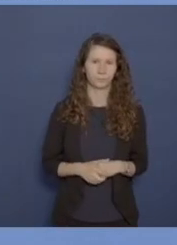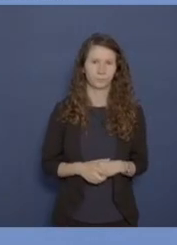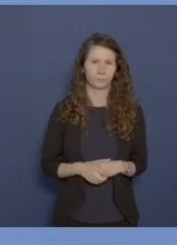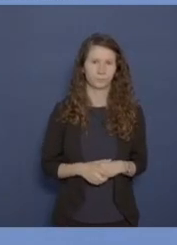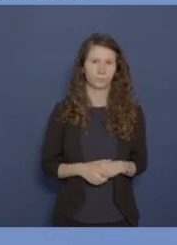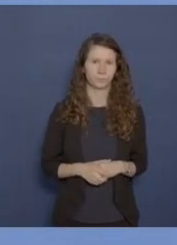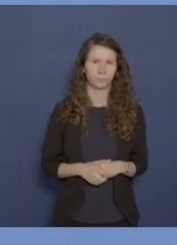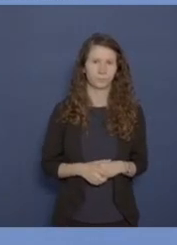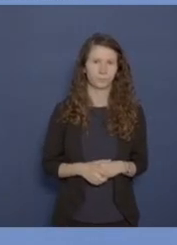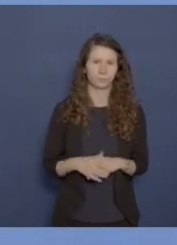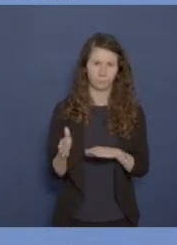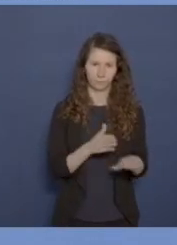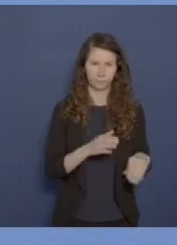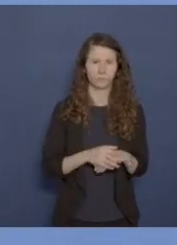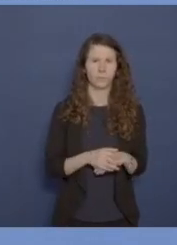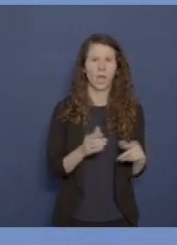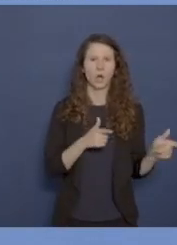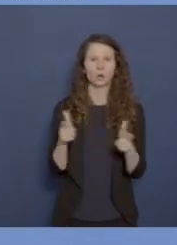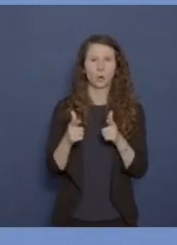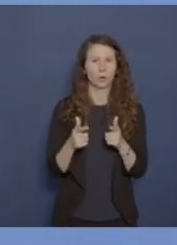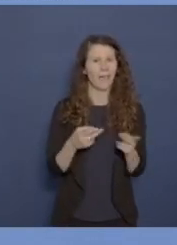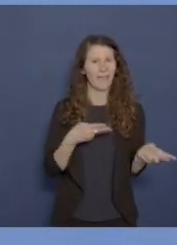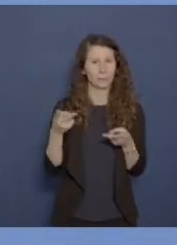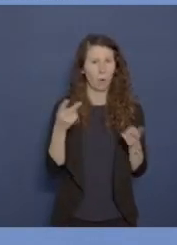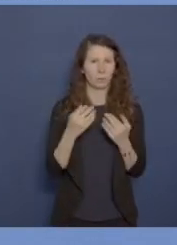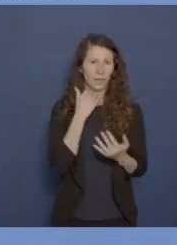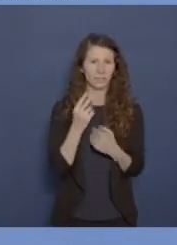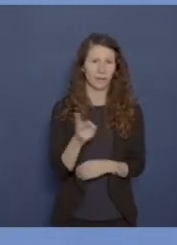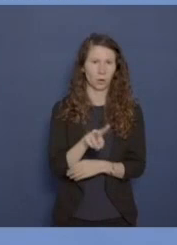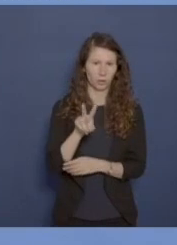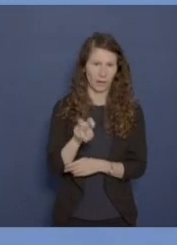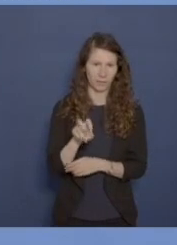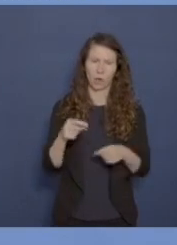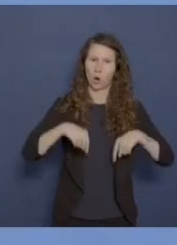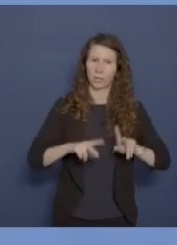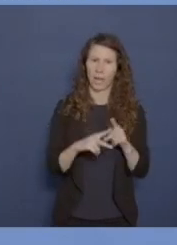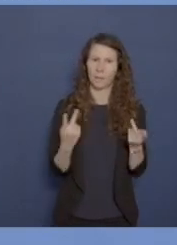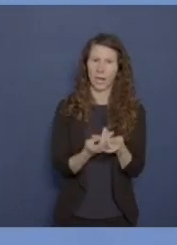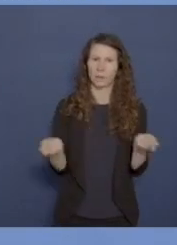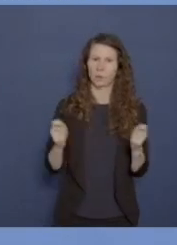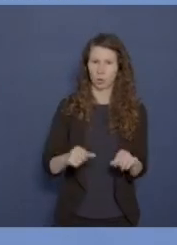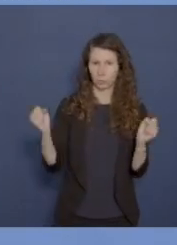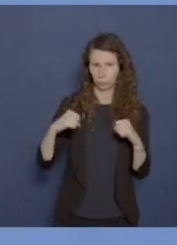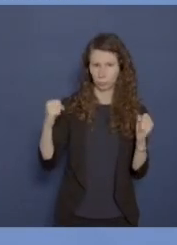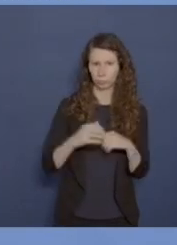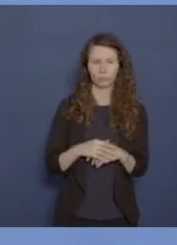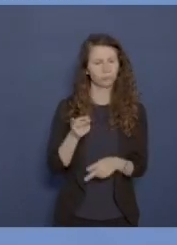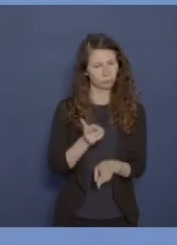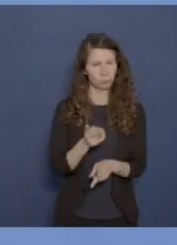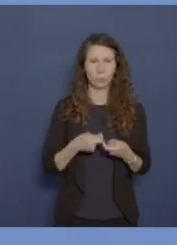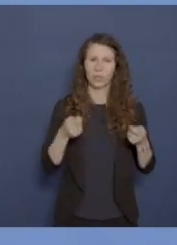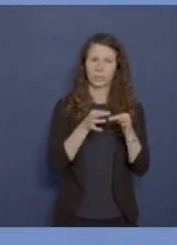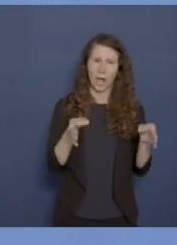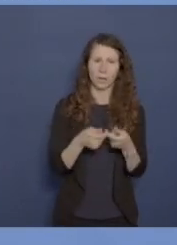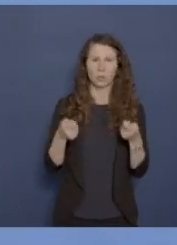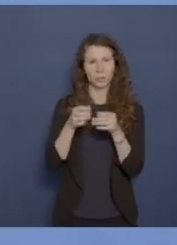Das nächste Thema, der Rüstungsexportbericht 2020, heute vom Kabinett beschlossen. Er wird wie üblich dem Bundestag